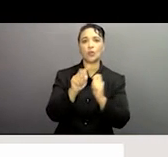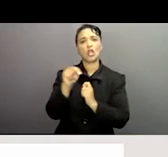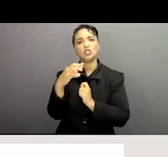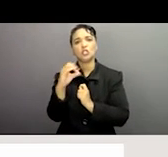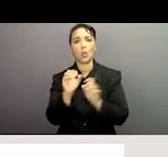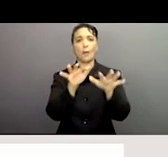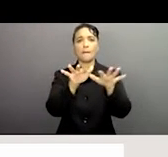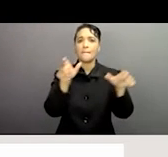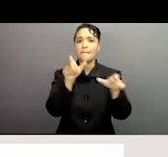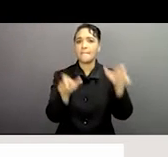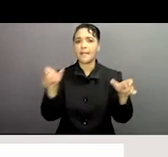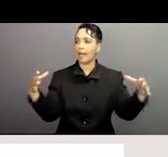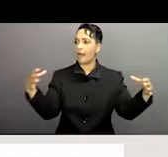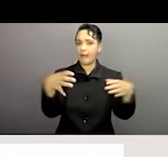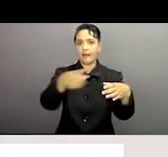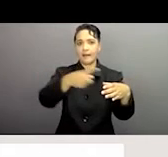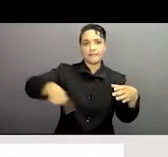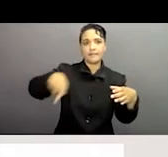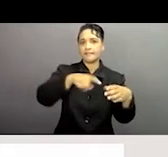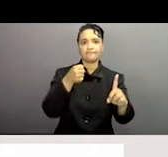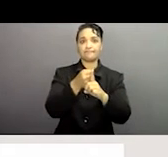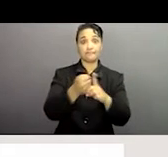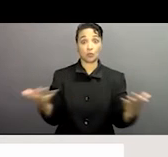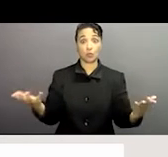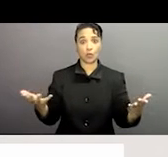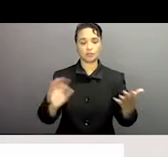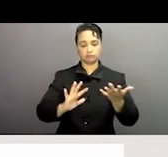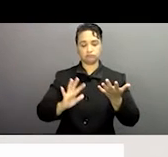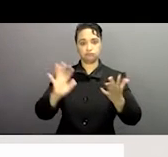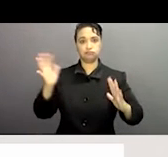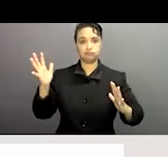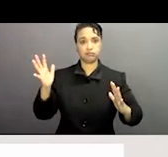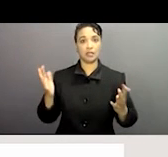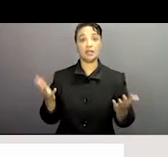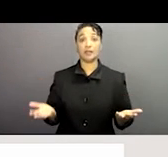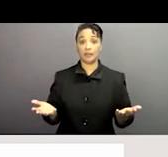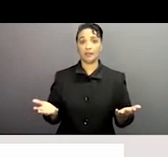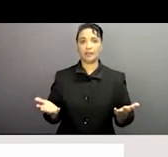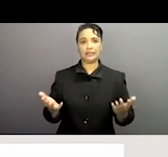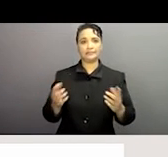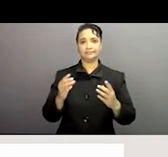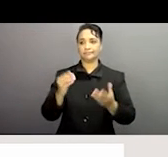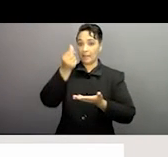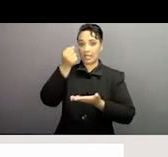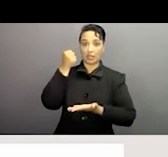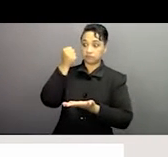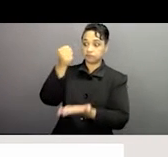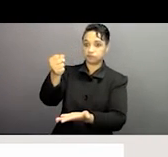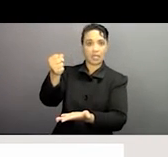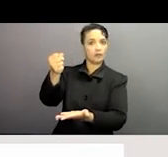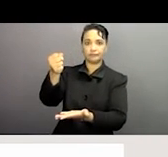avons eues, des membres de la société civile, ils ont été impactés, bien sûr, et là aussi à cause du manque du